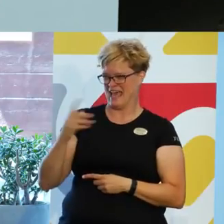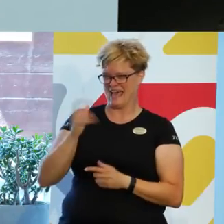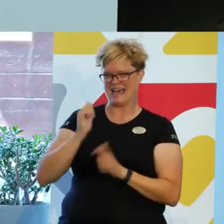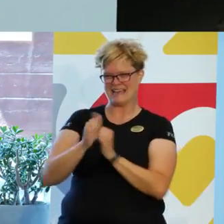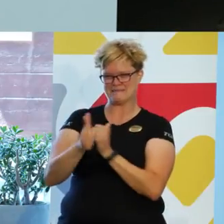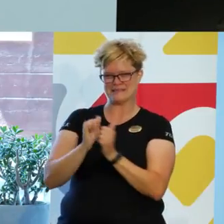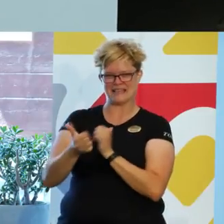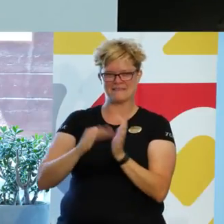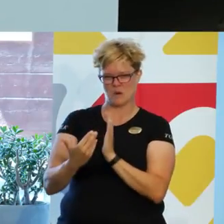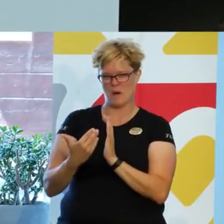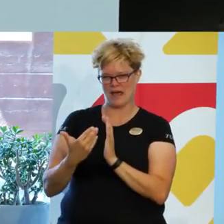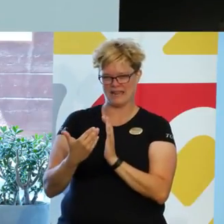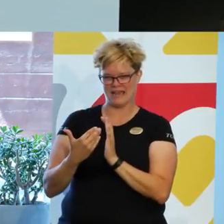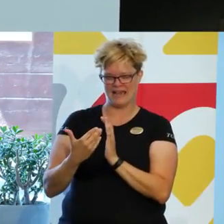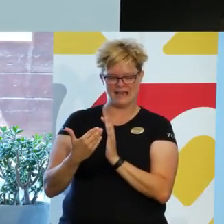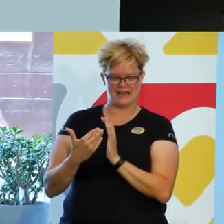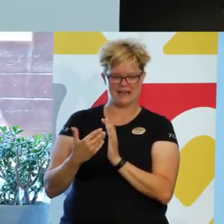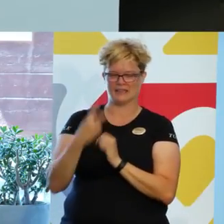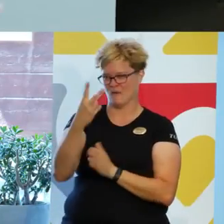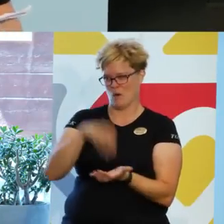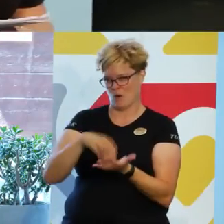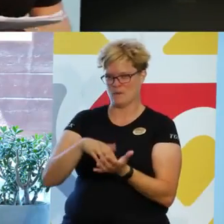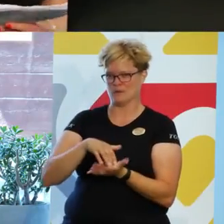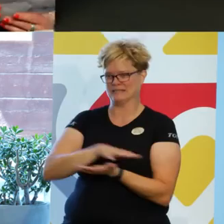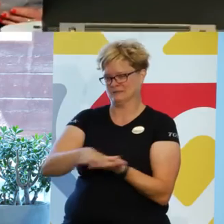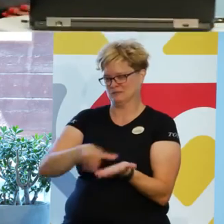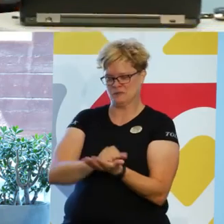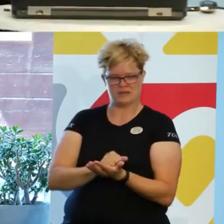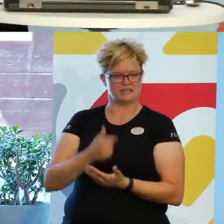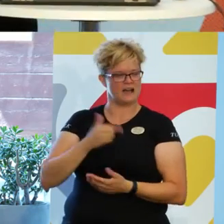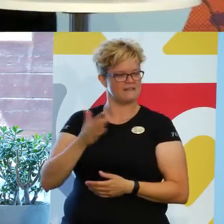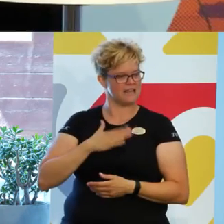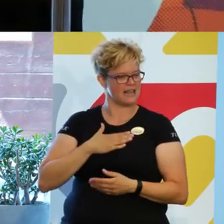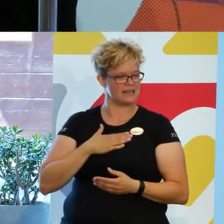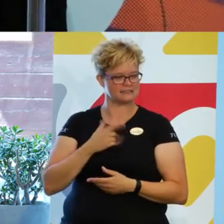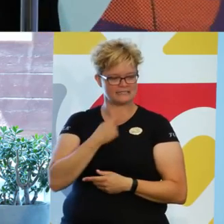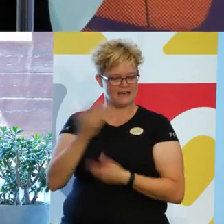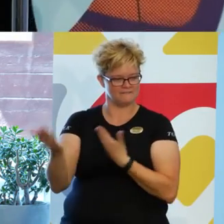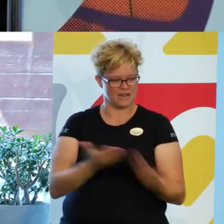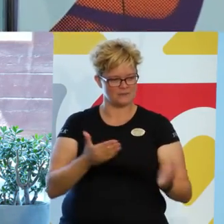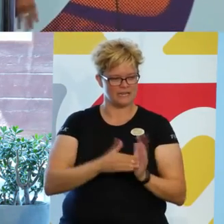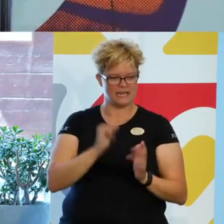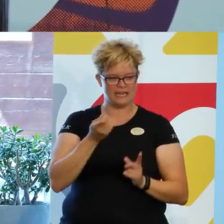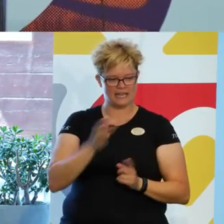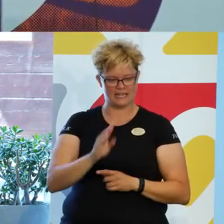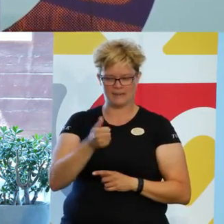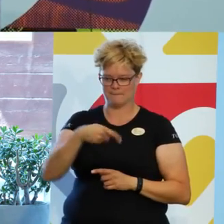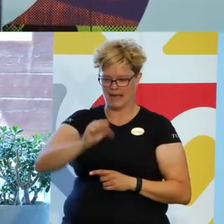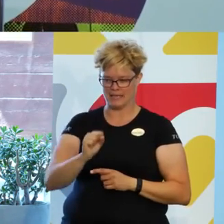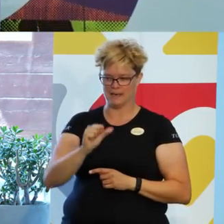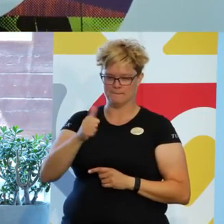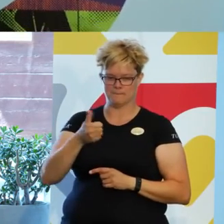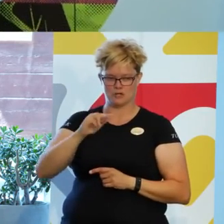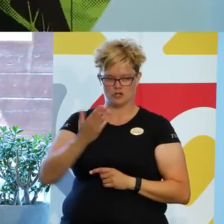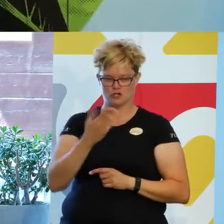två kommuner i Skåne. Så jag vill välkomna upp Ingrid Berg-Brynje,